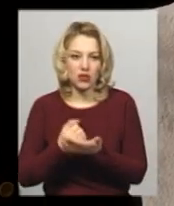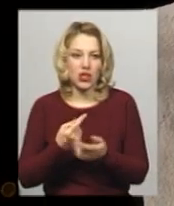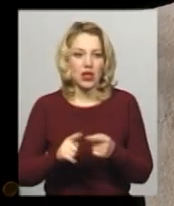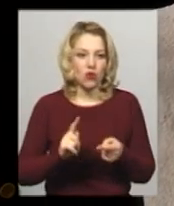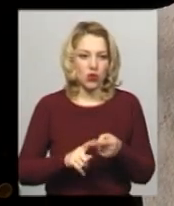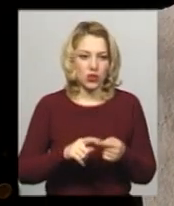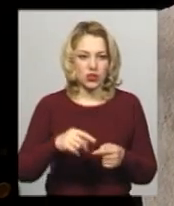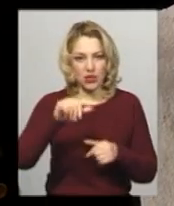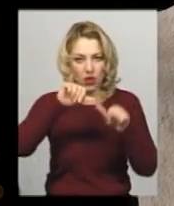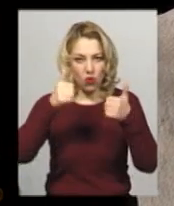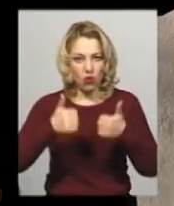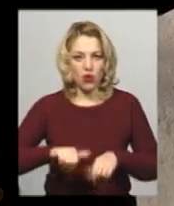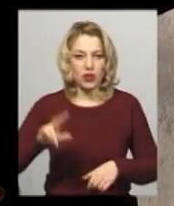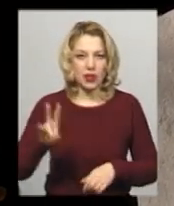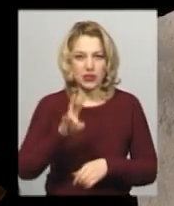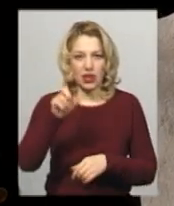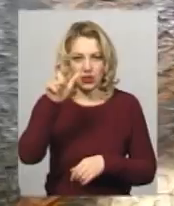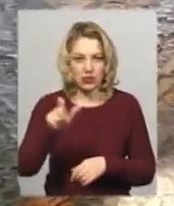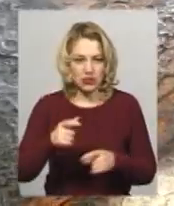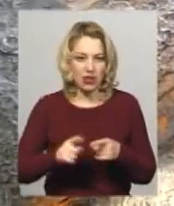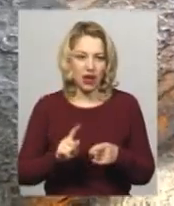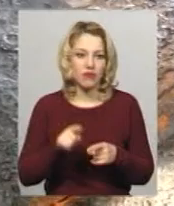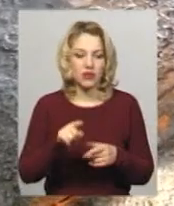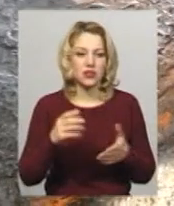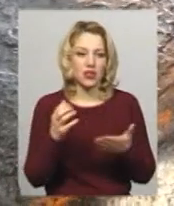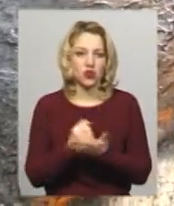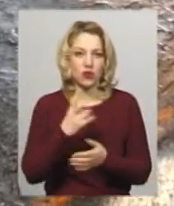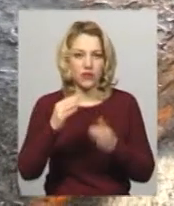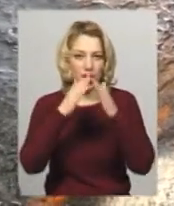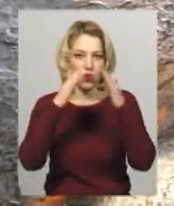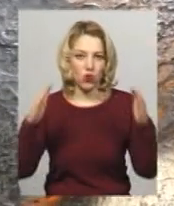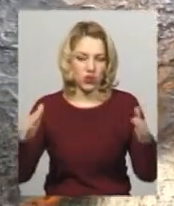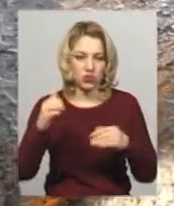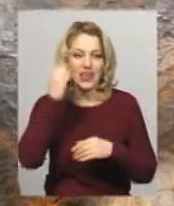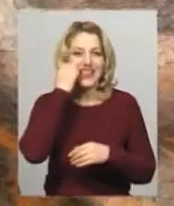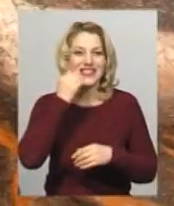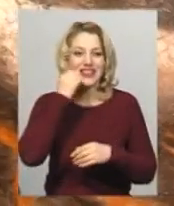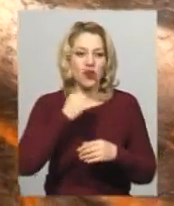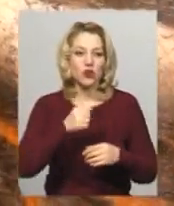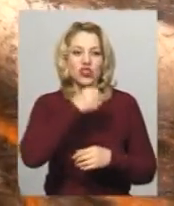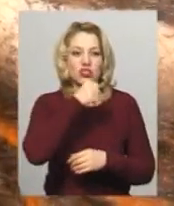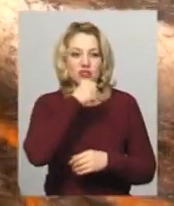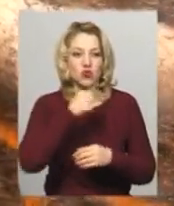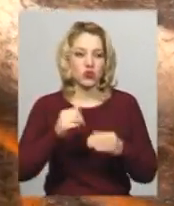металі образ Христа, а також дві ікони, написані на полотні, він, каже, знайшов на горищі та в стрісі старої дідівської хати.